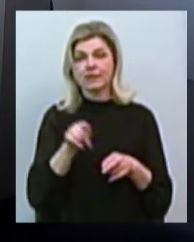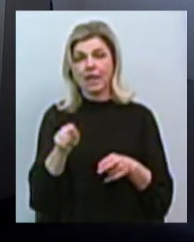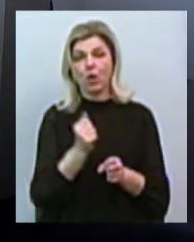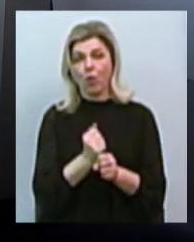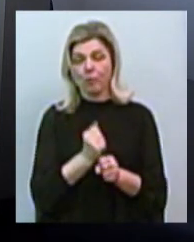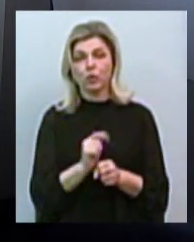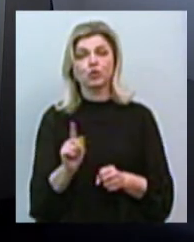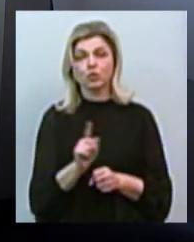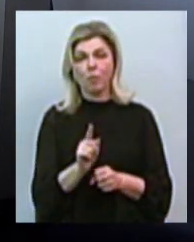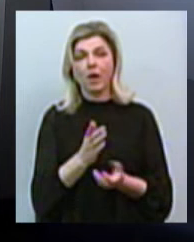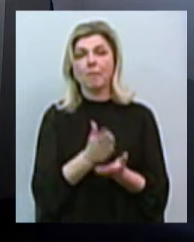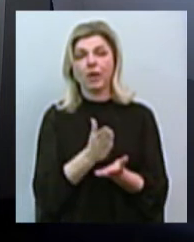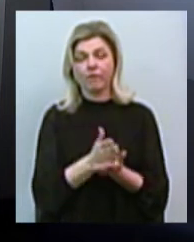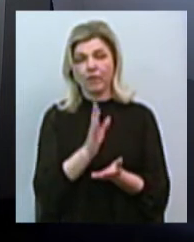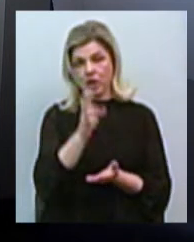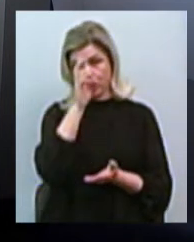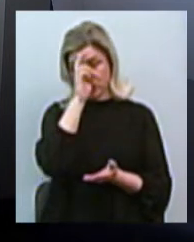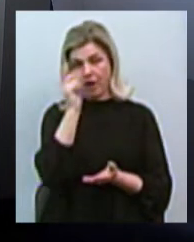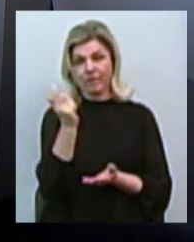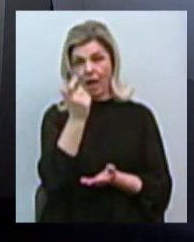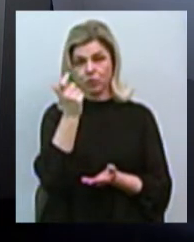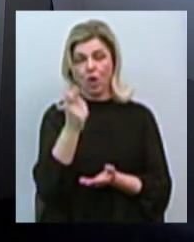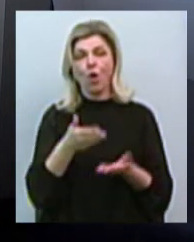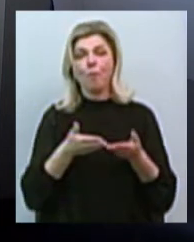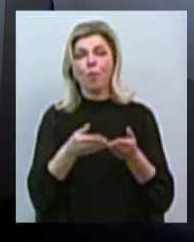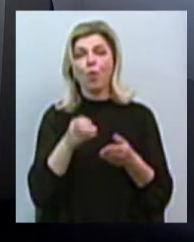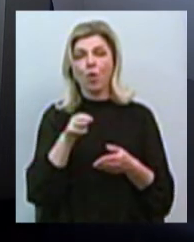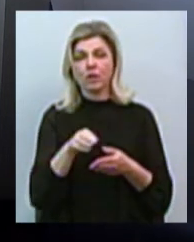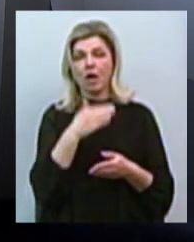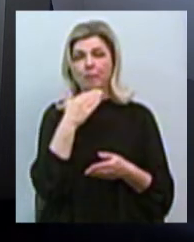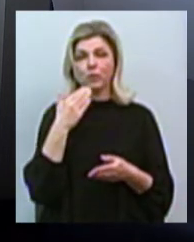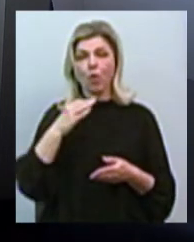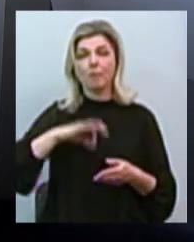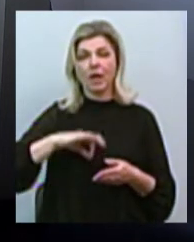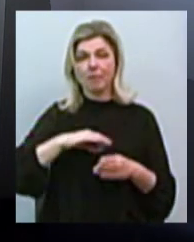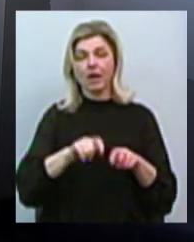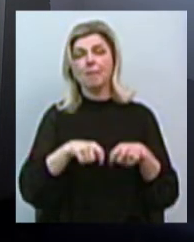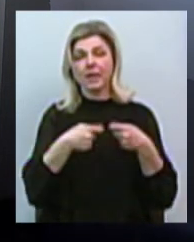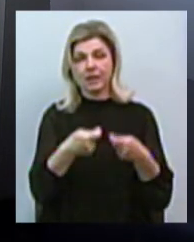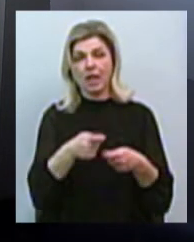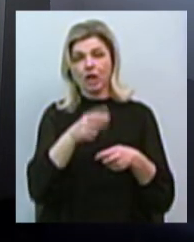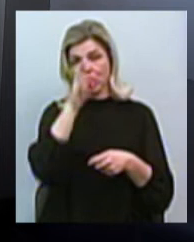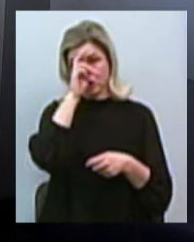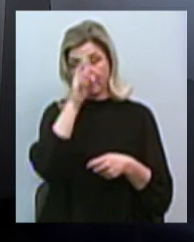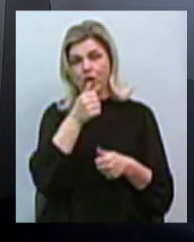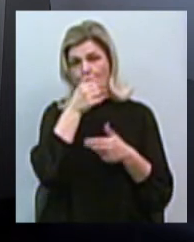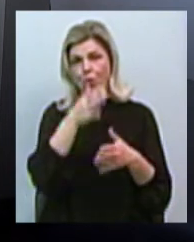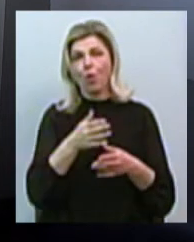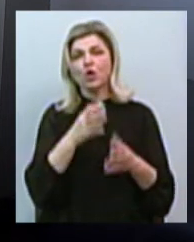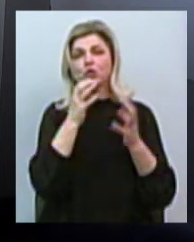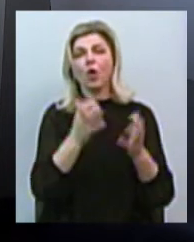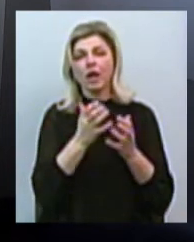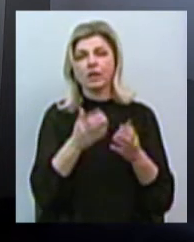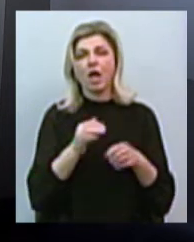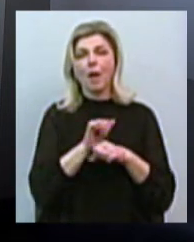перебуваючи в державній власності, порт забагато прибутків віддає державі і тому не може утримувати причали, державне